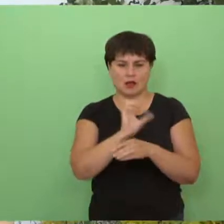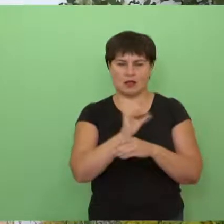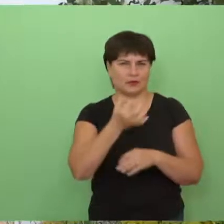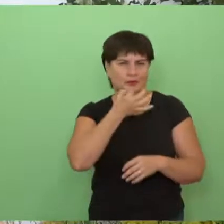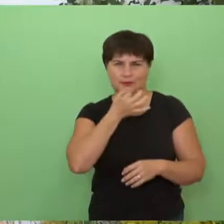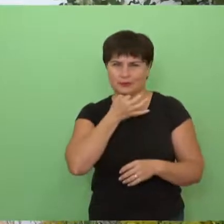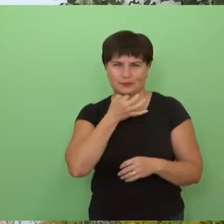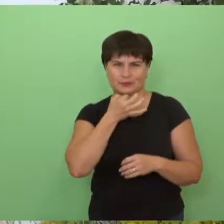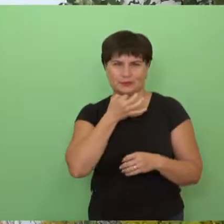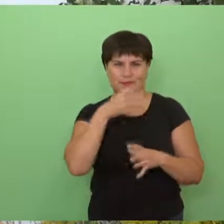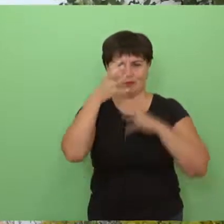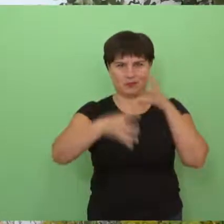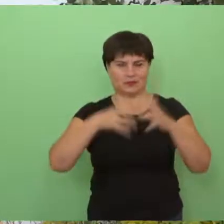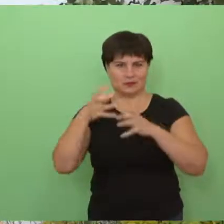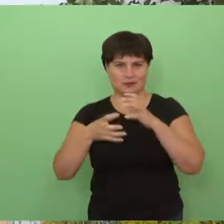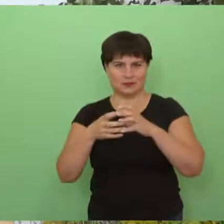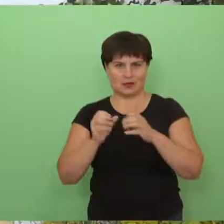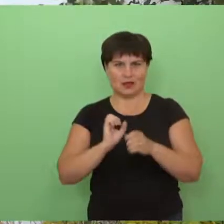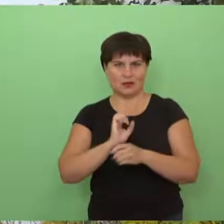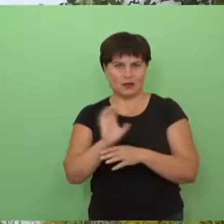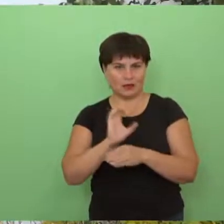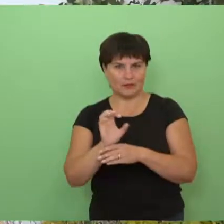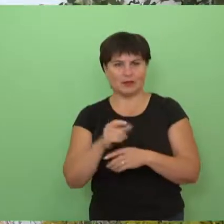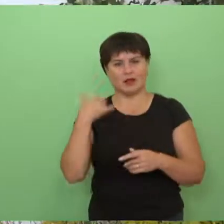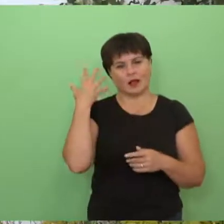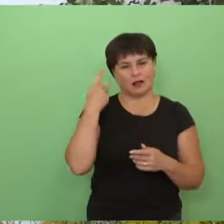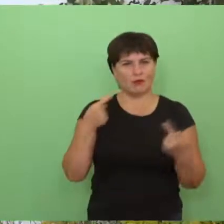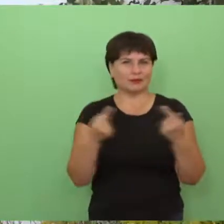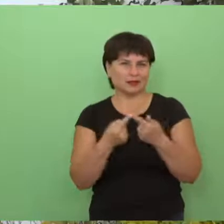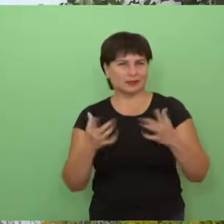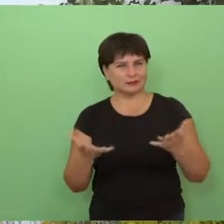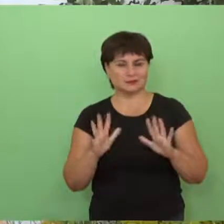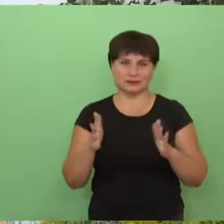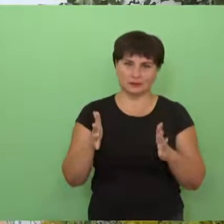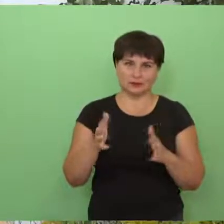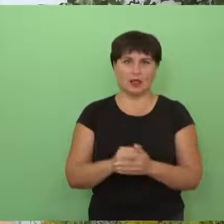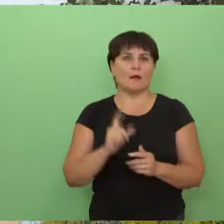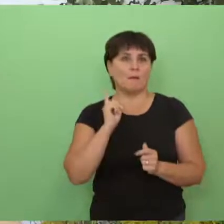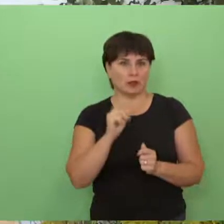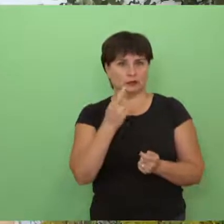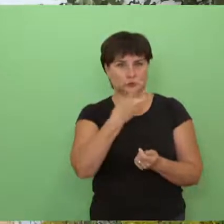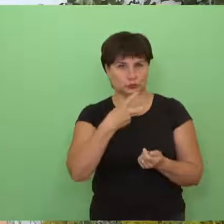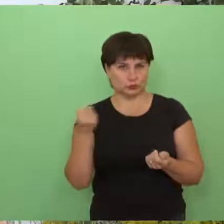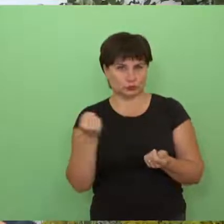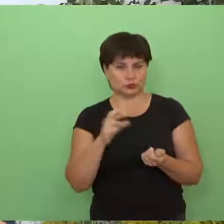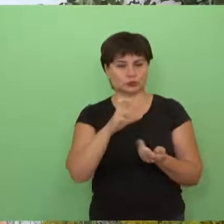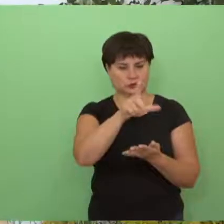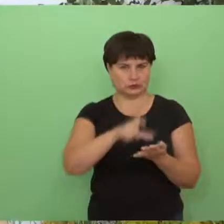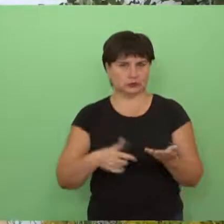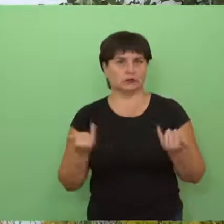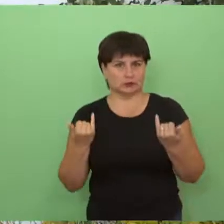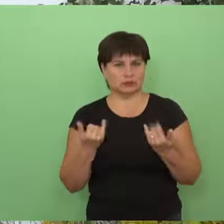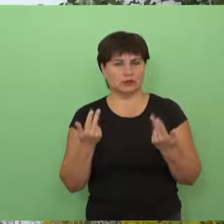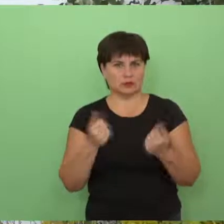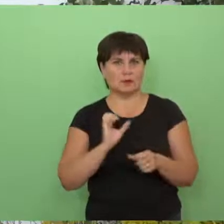kaip aš sakau, įgyvenimą, nes pagalvojom, kad galbūt ir nelabai tiks, bet turbūt kokius 200, tai tikrai mes esame išleidęs šiai dienai.